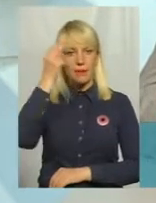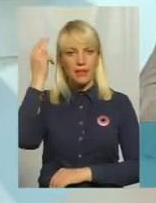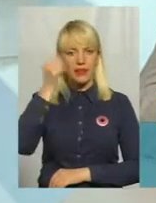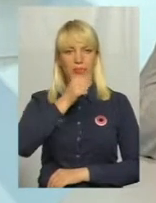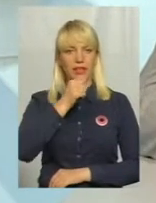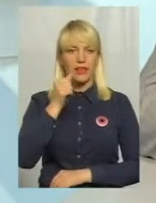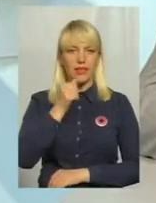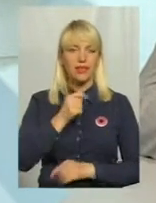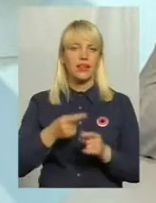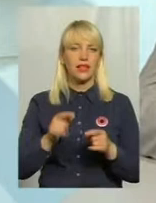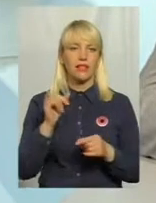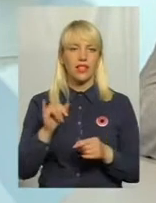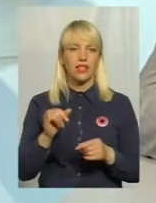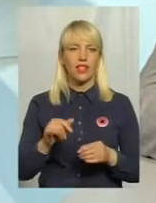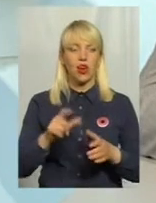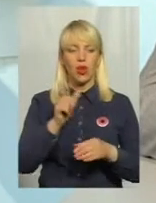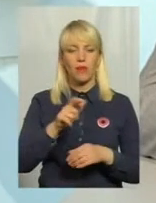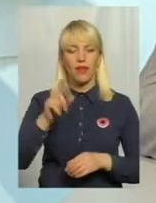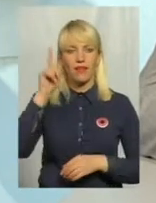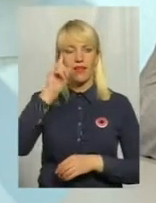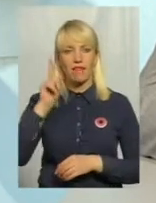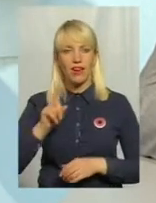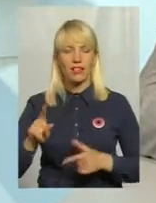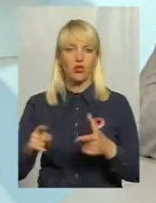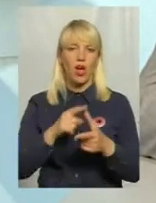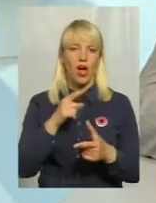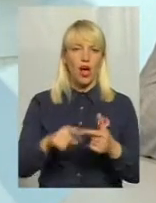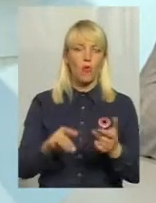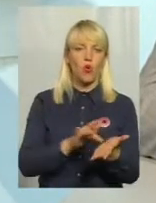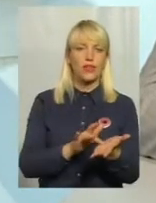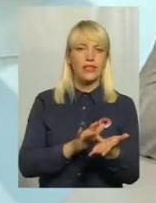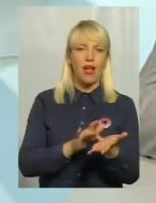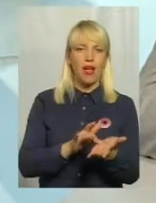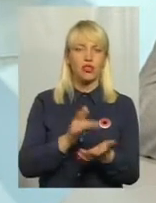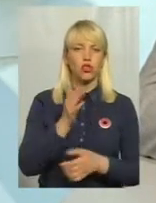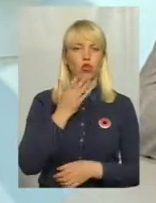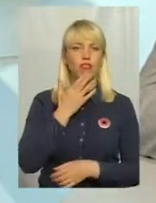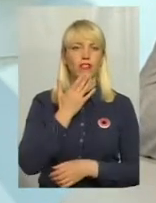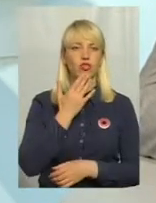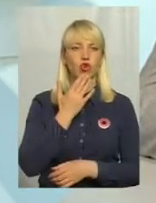громадян Радянського Союзу єврейської або циганської національності. В